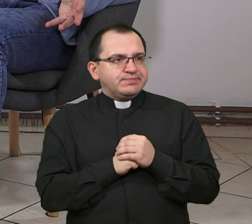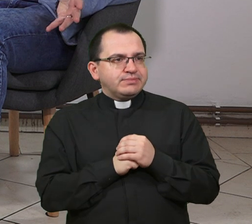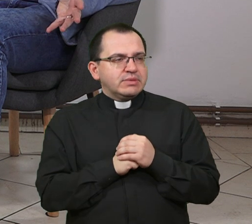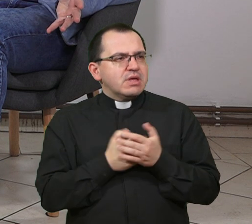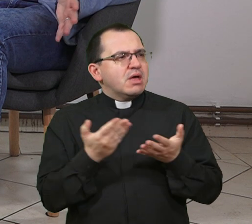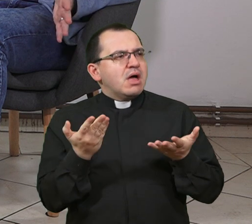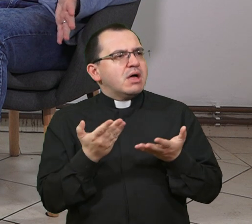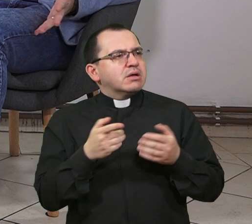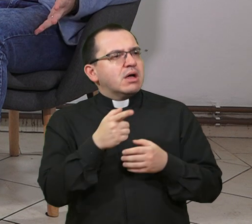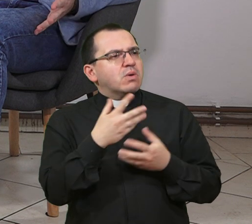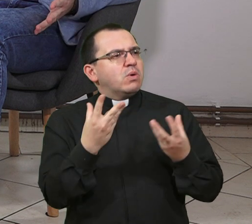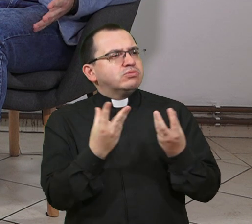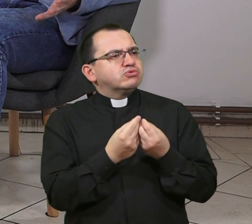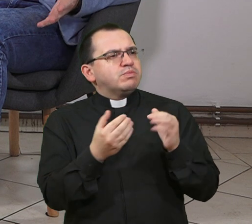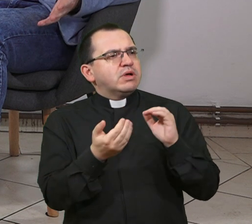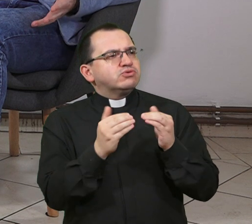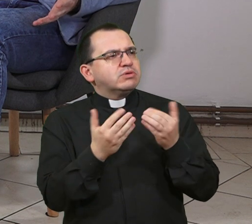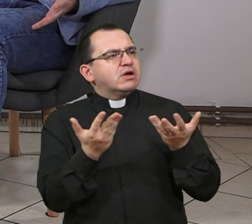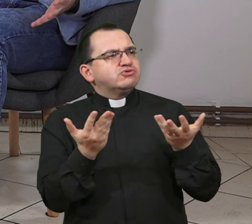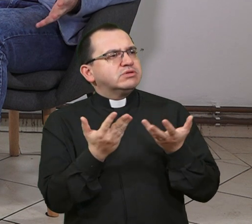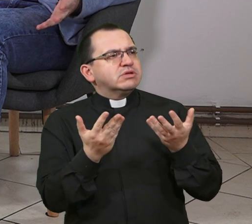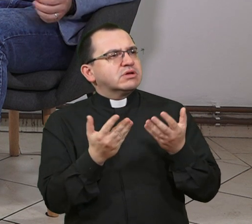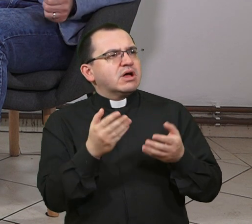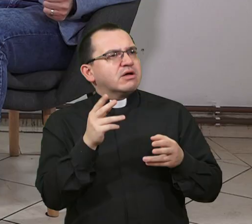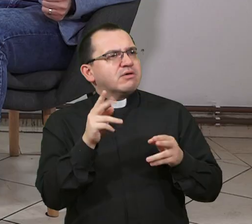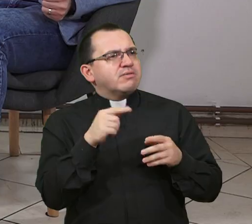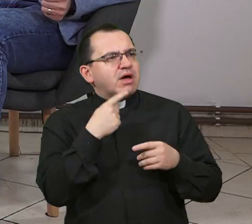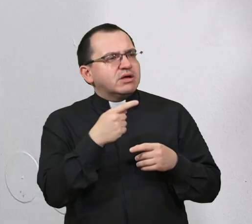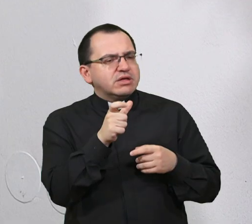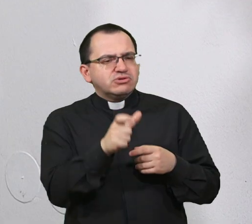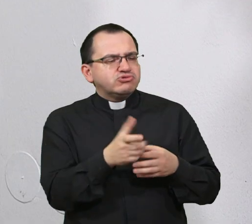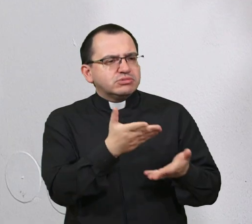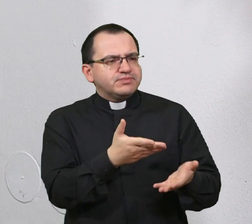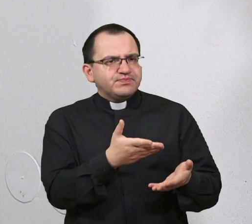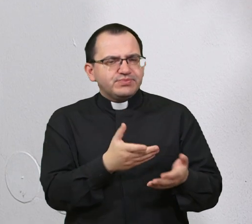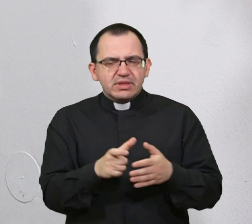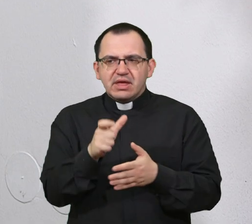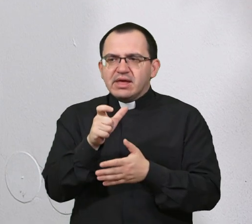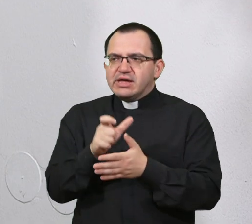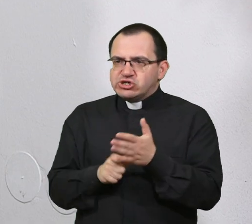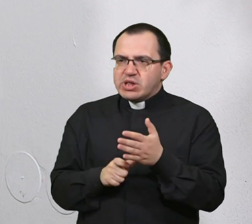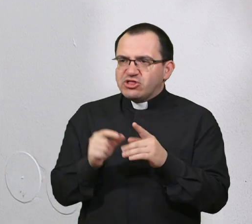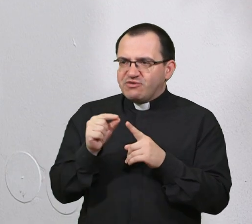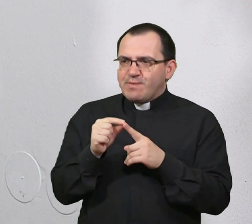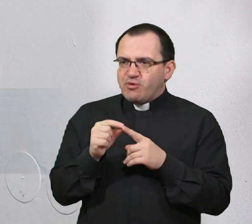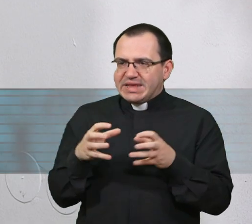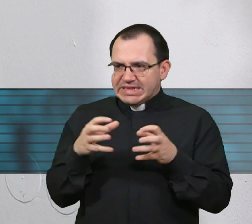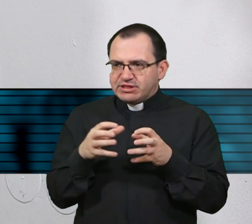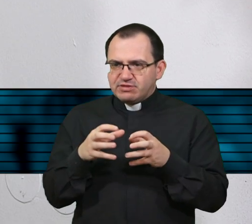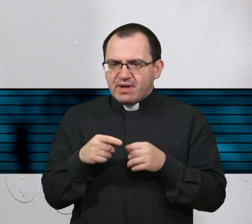Kako i koliko s tjim surađujete? O kakvom je konkretnom pastoralvu riječ? Članovi povjerenstva